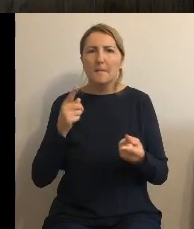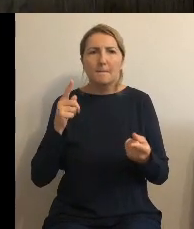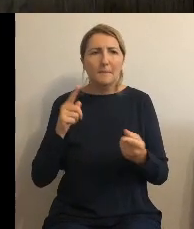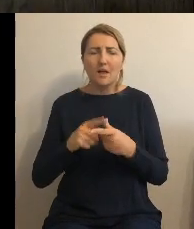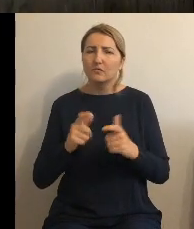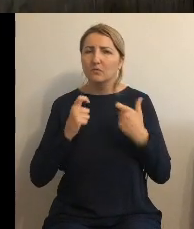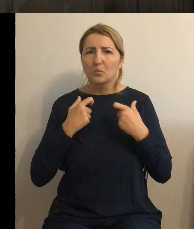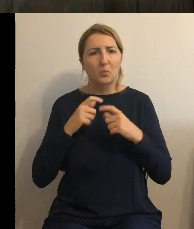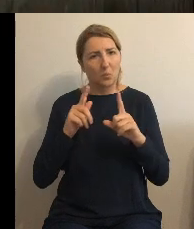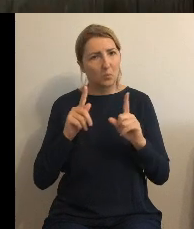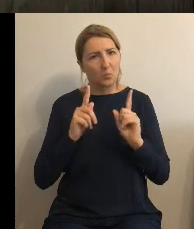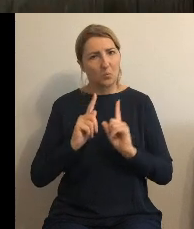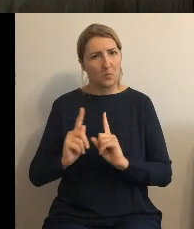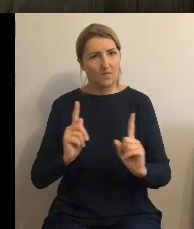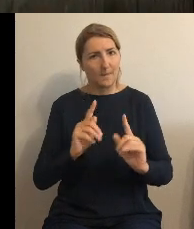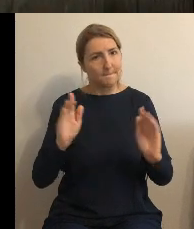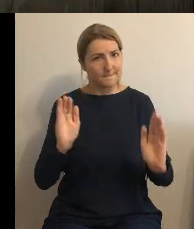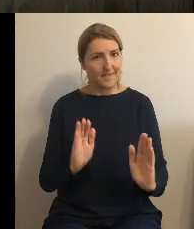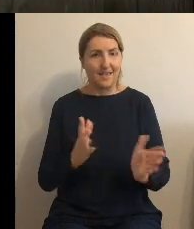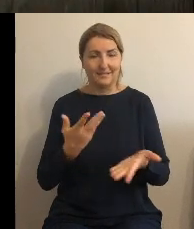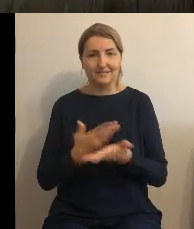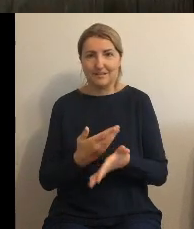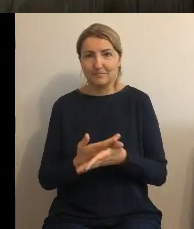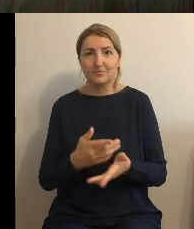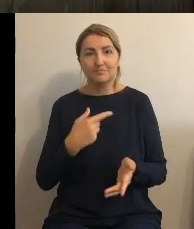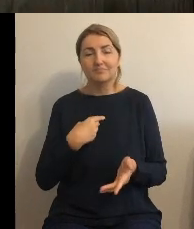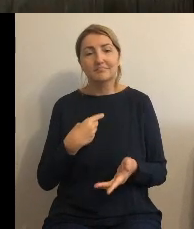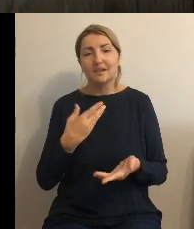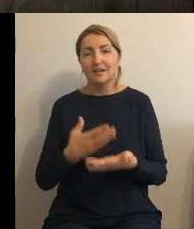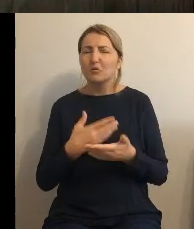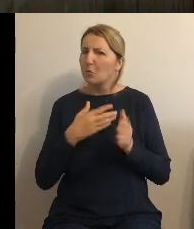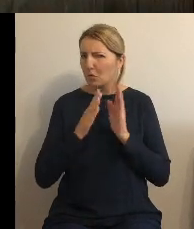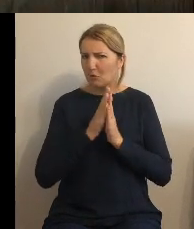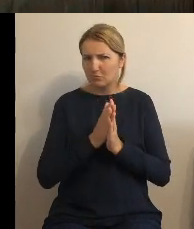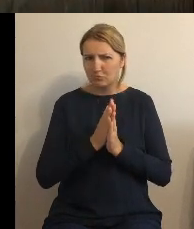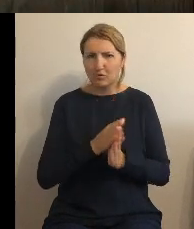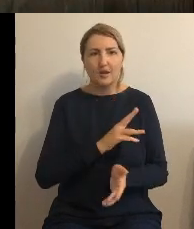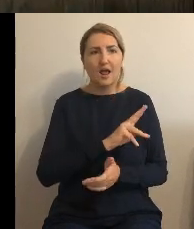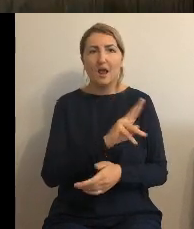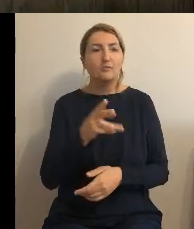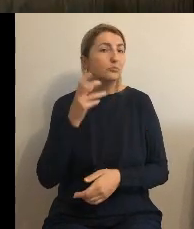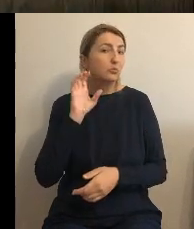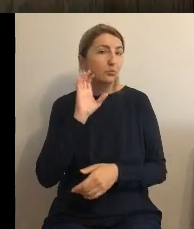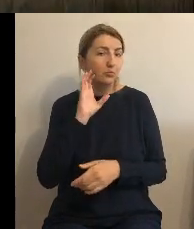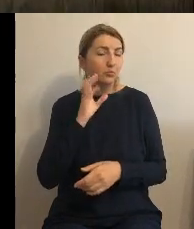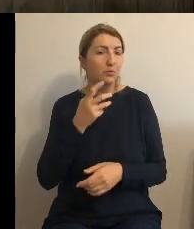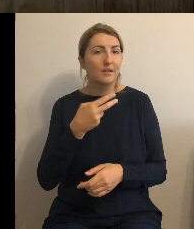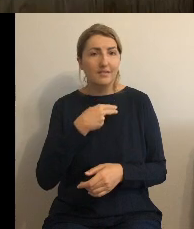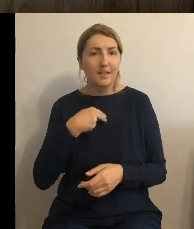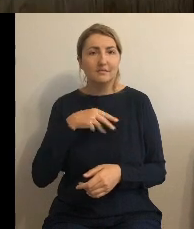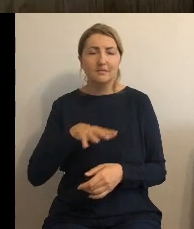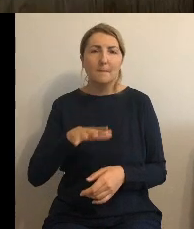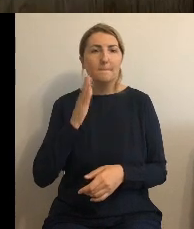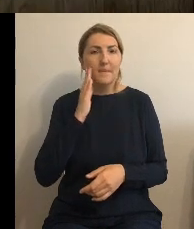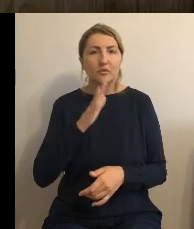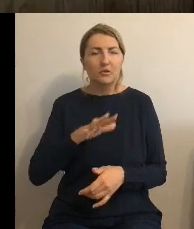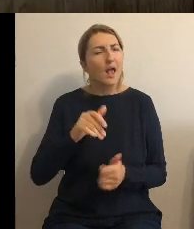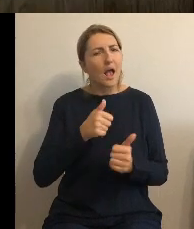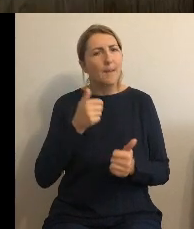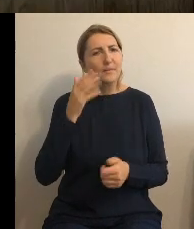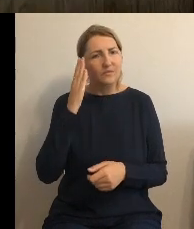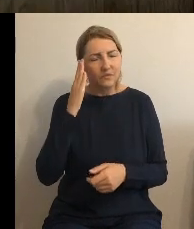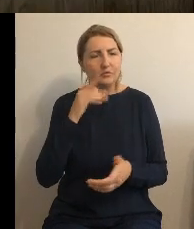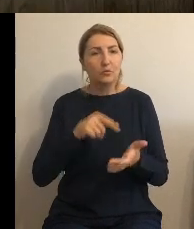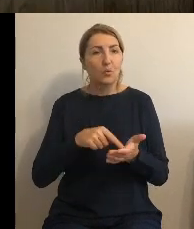i tutaj te stawki też proszę żeby tutaj wszyscy tutaj słuchacze którzy słuchają mieszkańcy żeby też widzieli to są ta